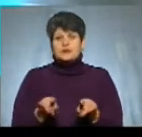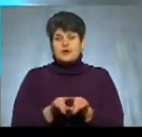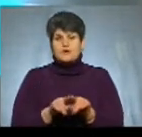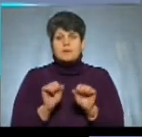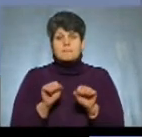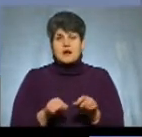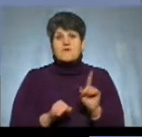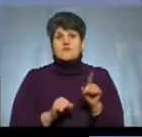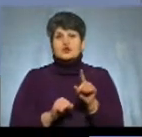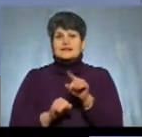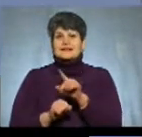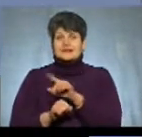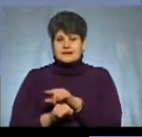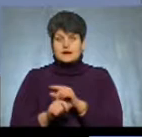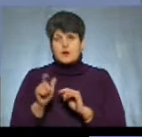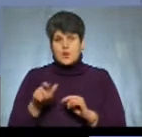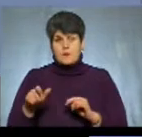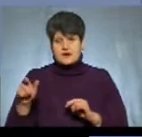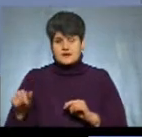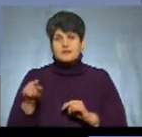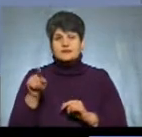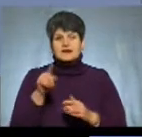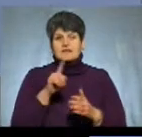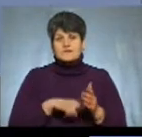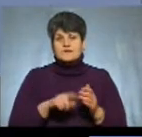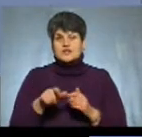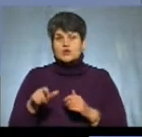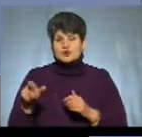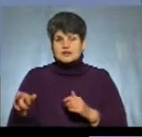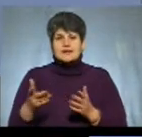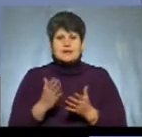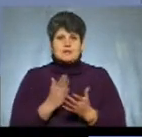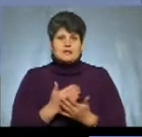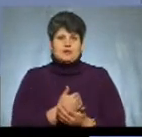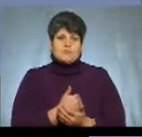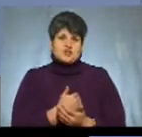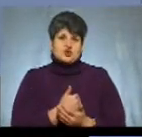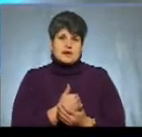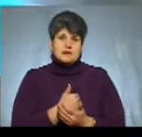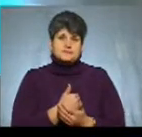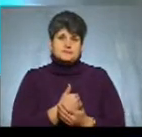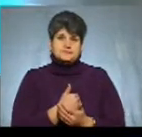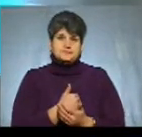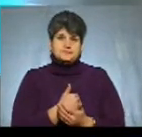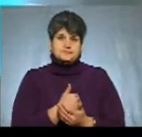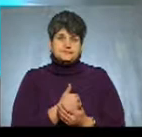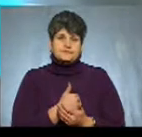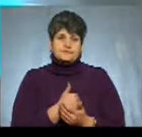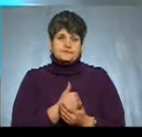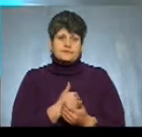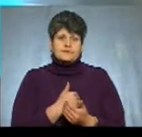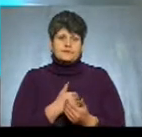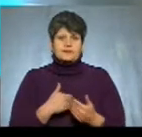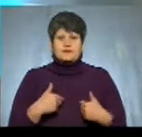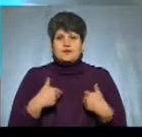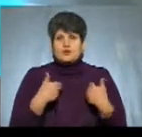громадян, тих віруючих, які матимуть бажання належати до Православної